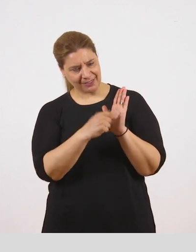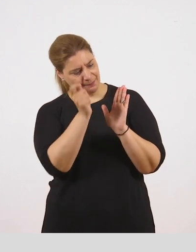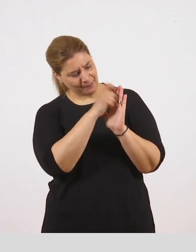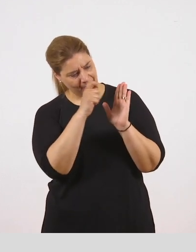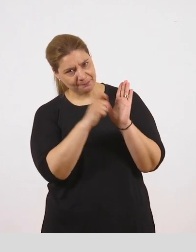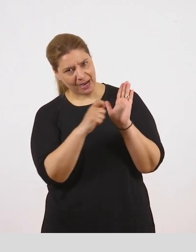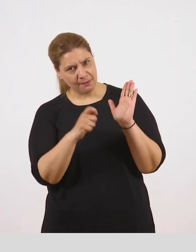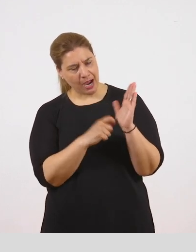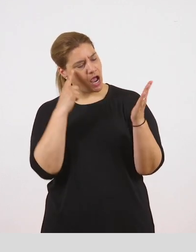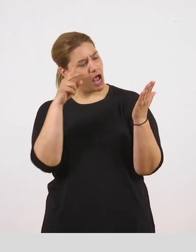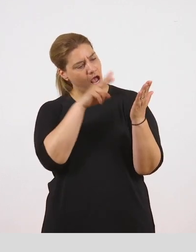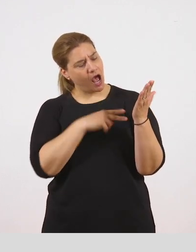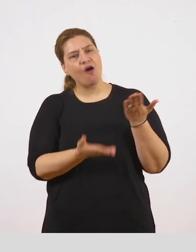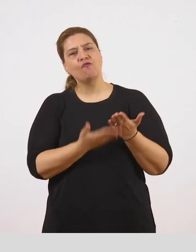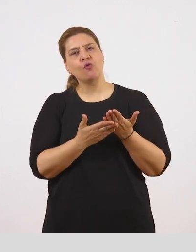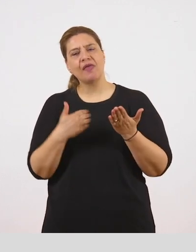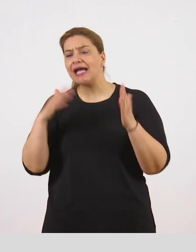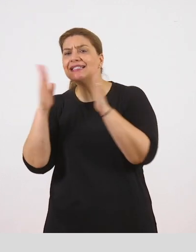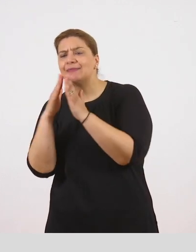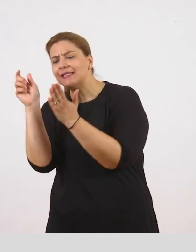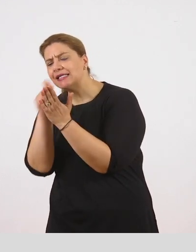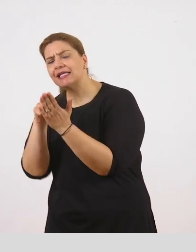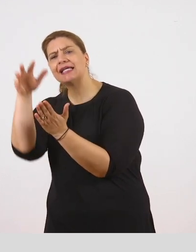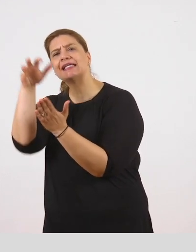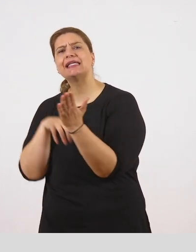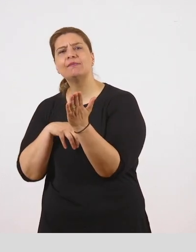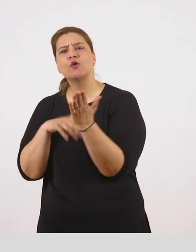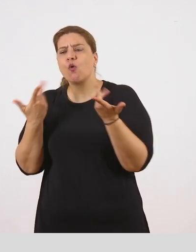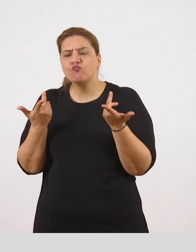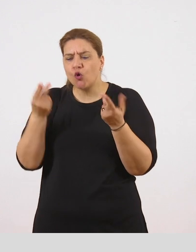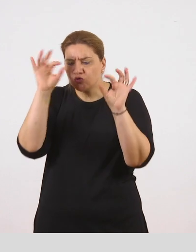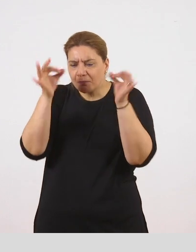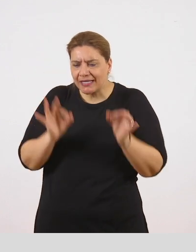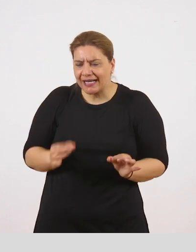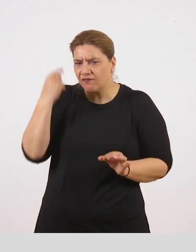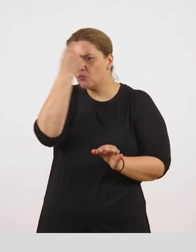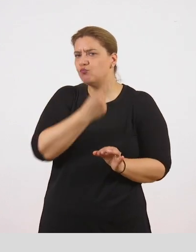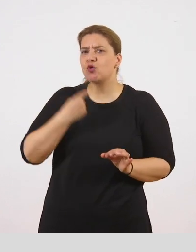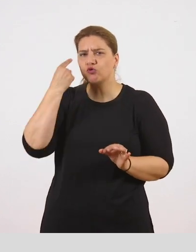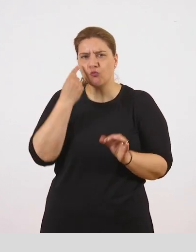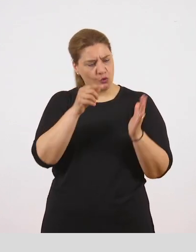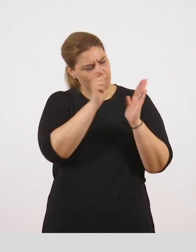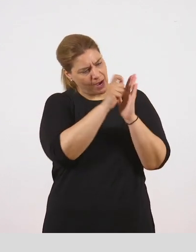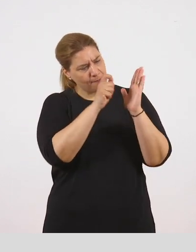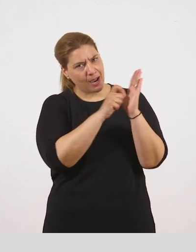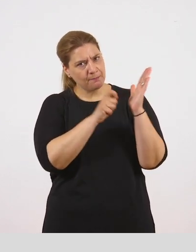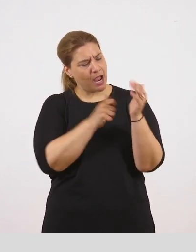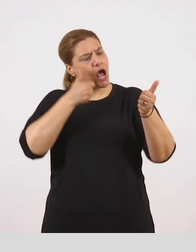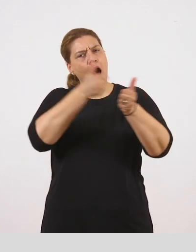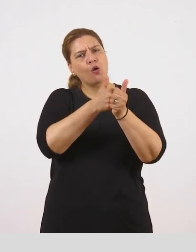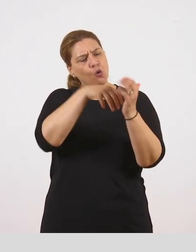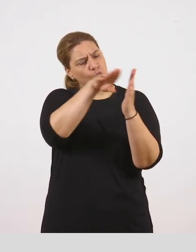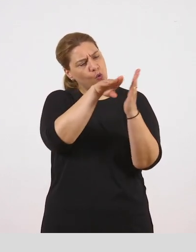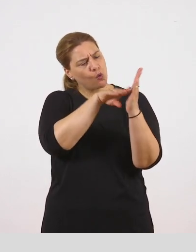και εμάς ένα κείμενο, όταν θέλουμε να περιγράψουμε ένα πρόσωπο. Μπορούμε να το ακολουθήσουμε για να μας βοηθήσει, να μας δώσει ιδέες, να μας